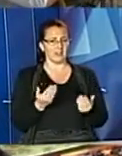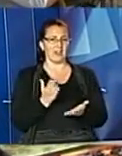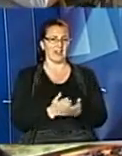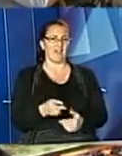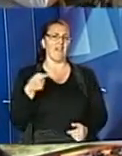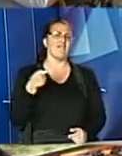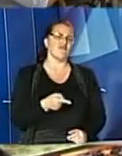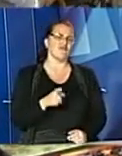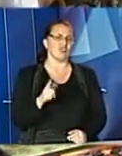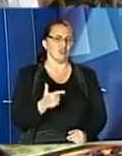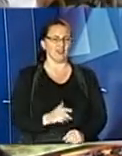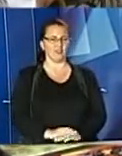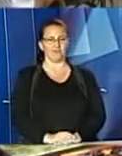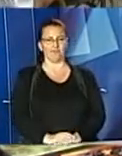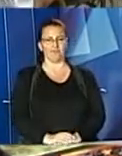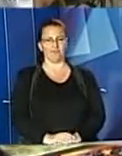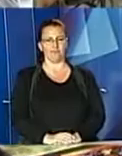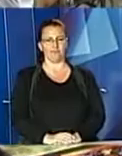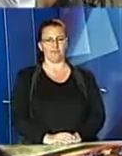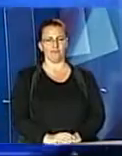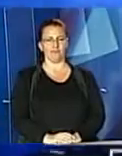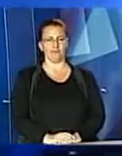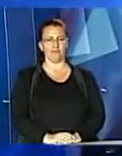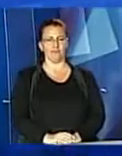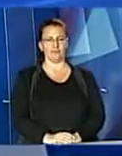тисячі гривень. Мартенко, Андрій Ролюк, новини.